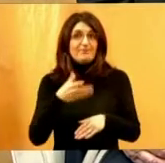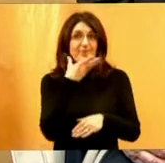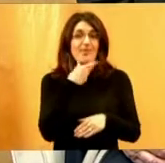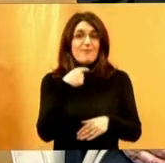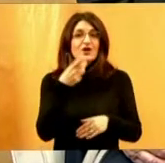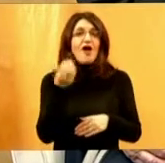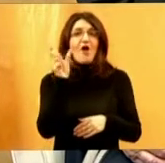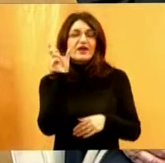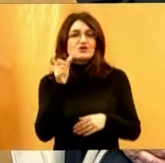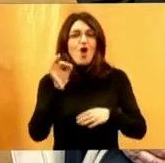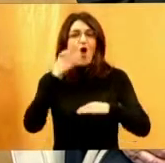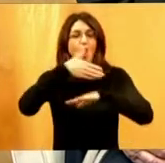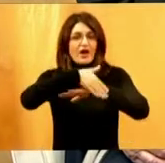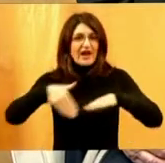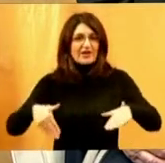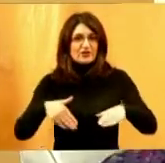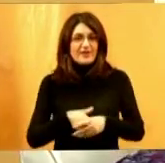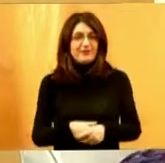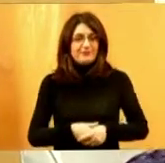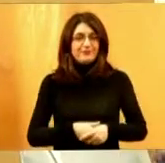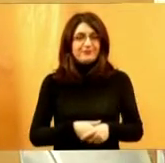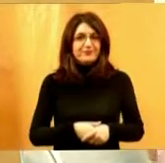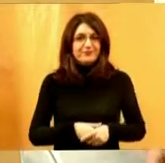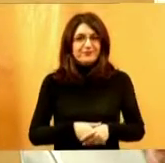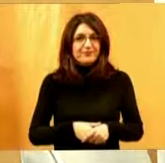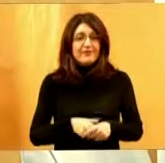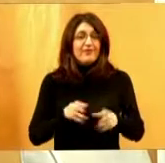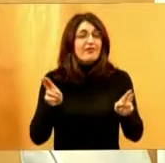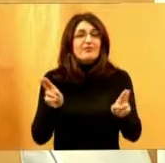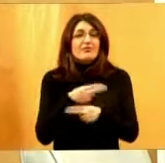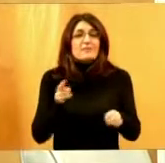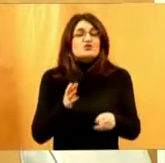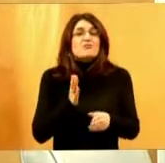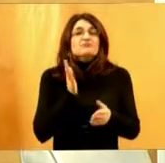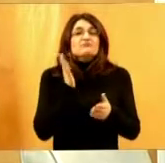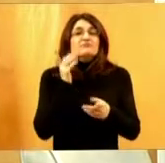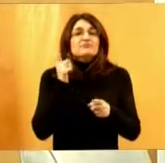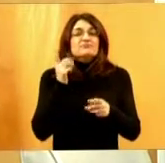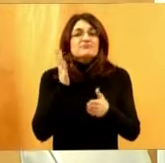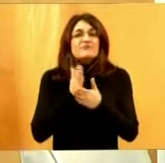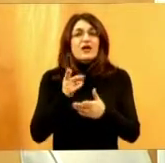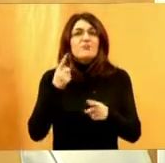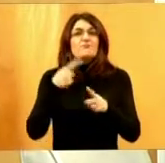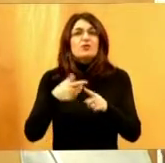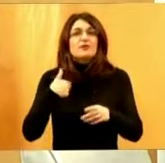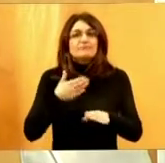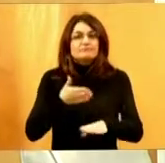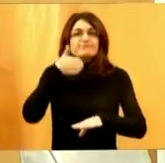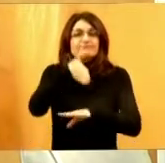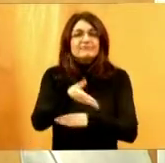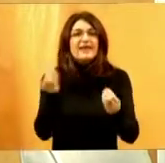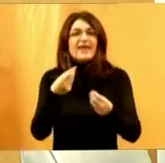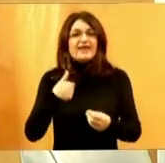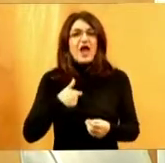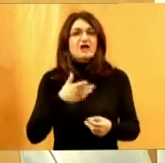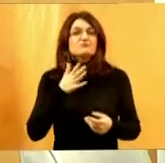rekli. Ograničenja. I tako ste mi onda rekli da su to ograničenja. Da ne možemo baš svaki put dospjeti gdje želimo. Ne možemo